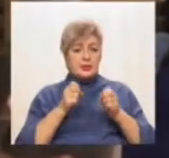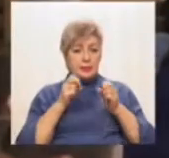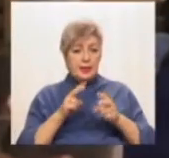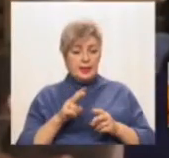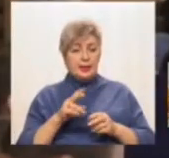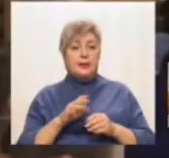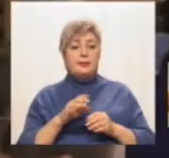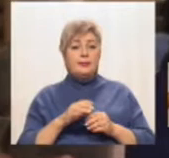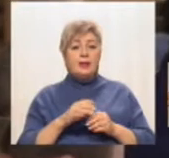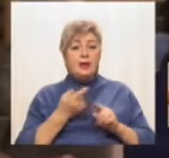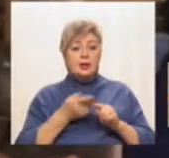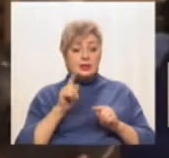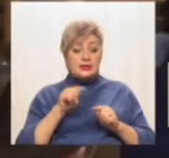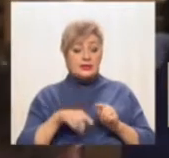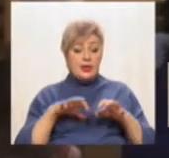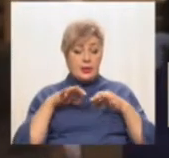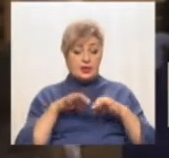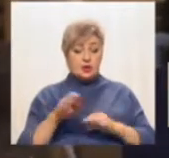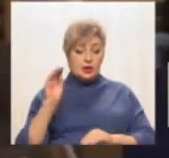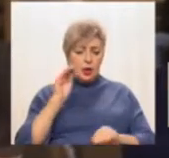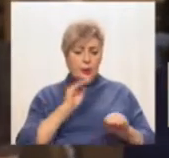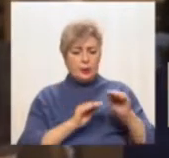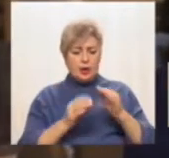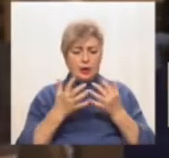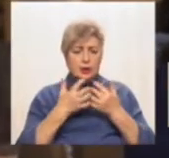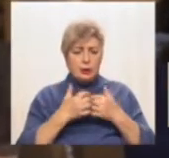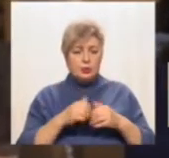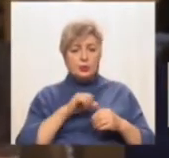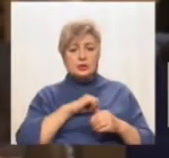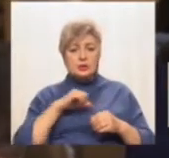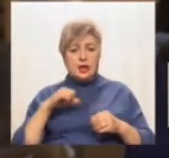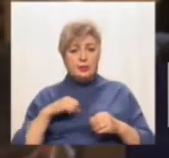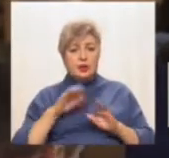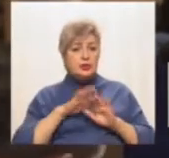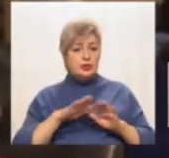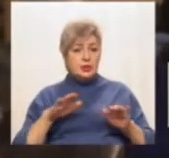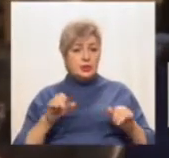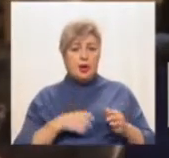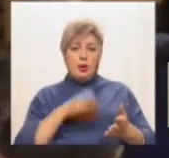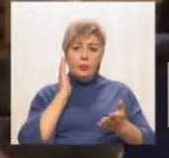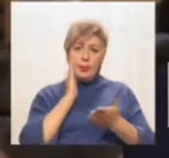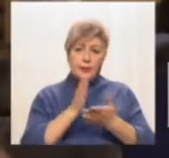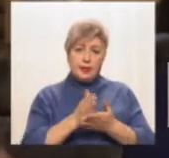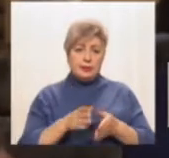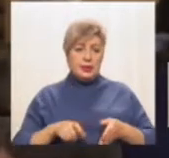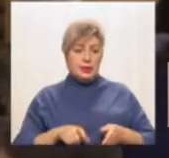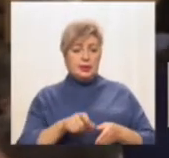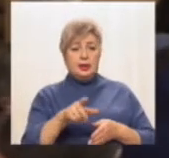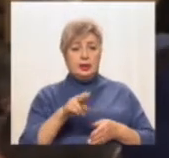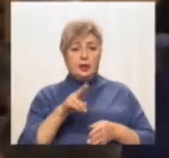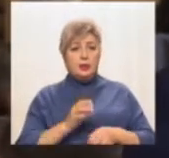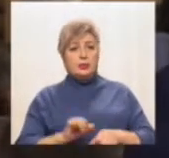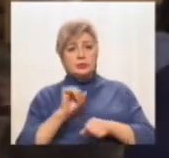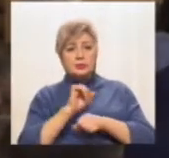машини програмують самі діти. Програмують на рух, по прямій лінії, по зупинці. Діти вивчають правила